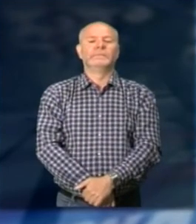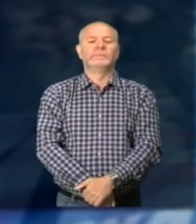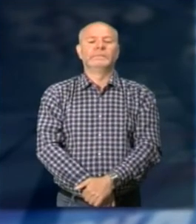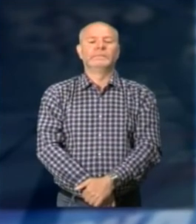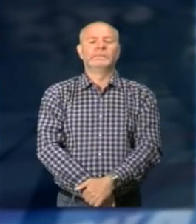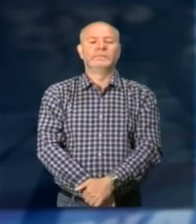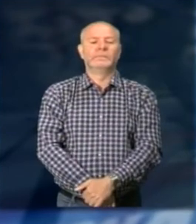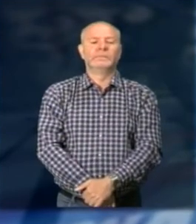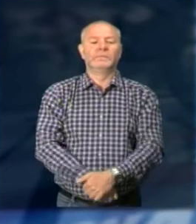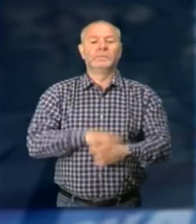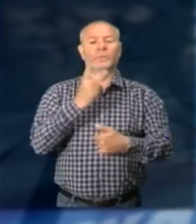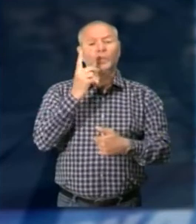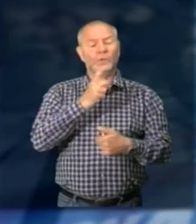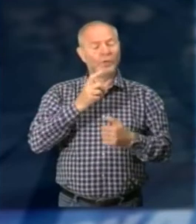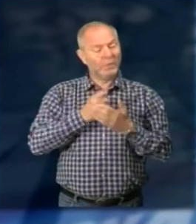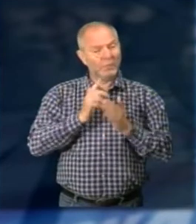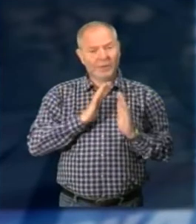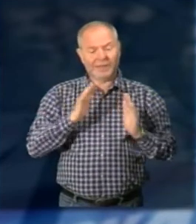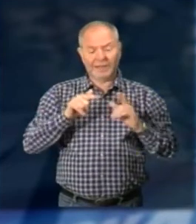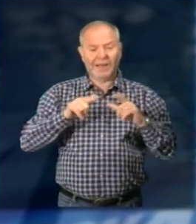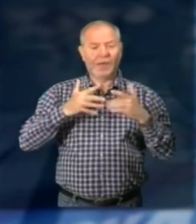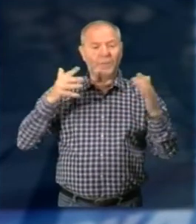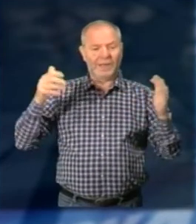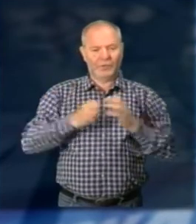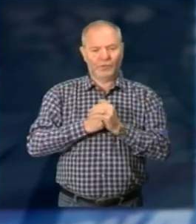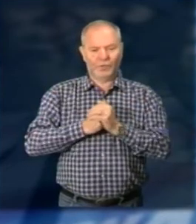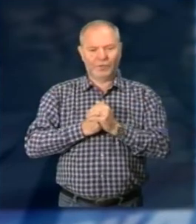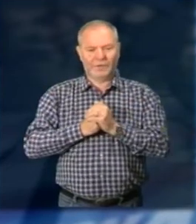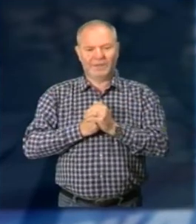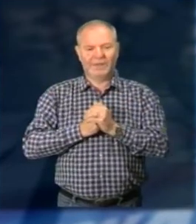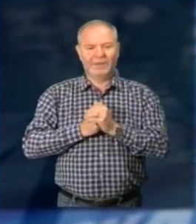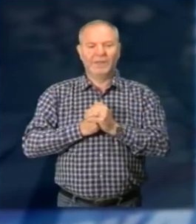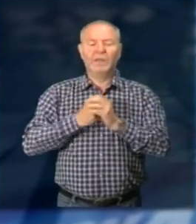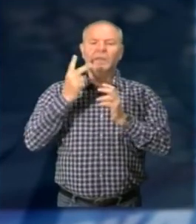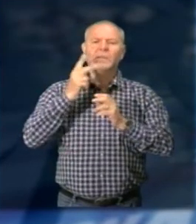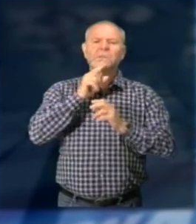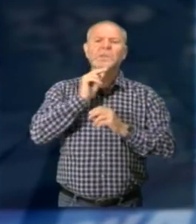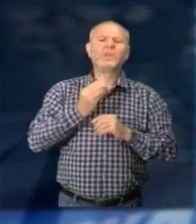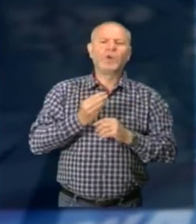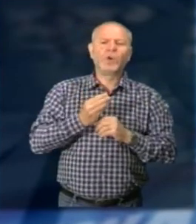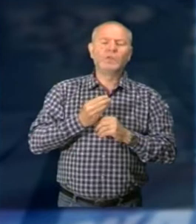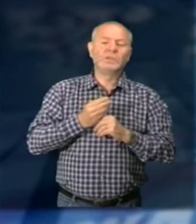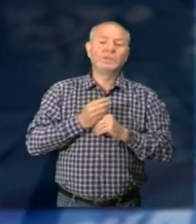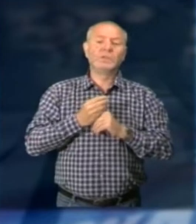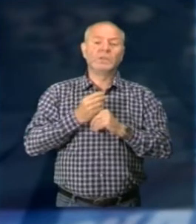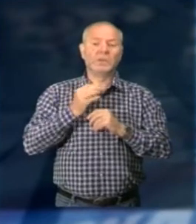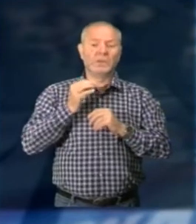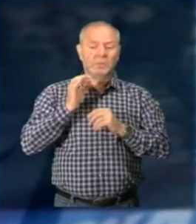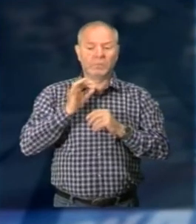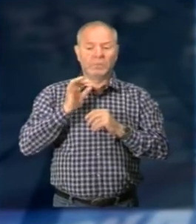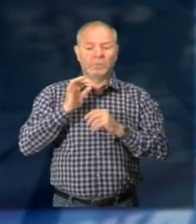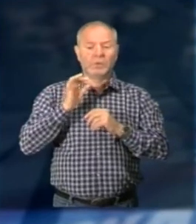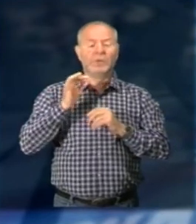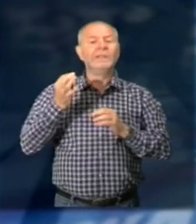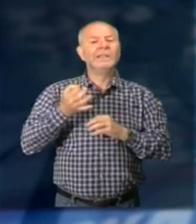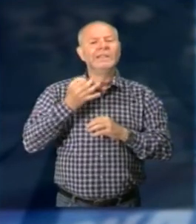Una due giorni importante sul Lago Maggiore, tra Cannero e Cannobbio, per parlare di iniziative importanti Con al centro comunque